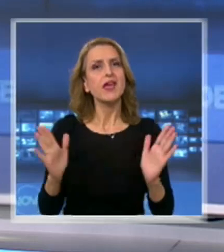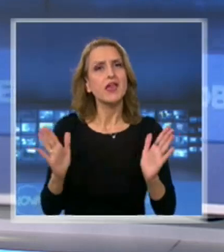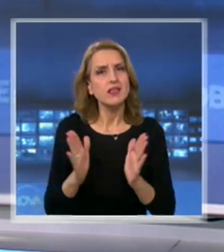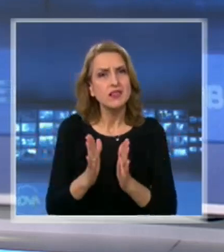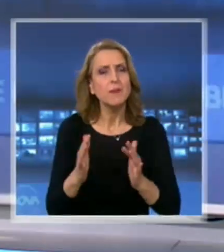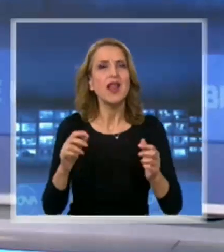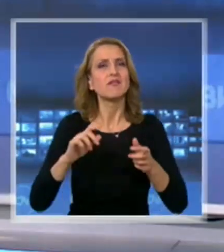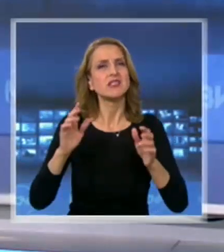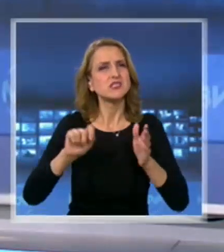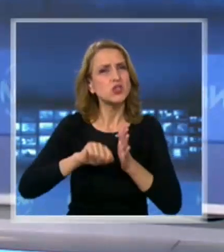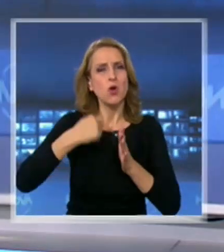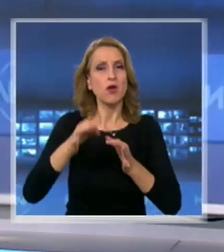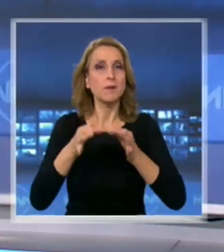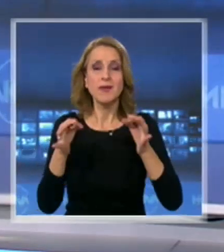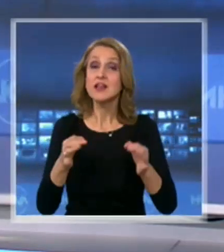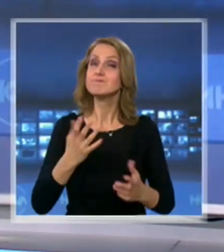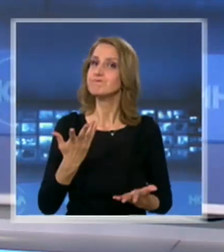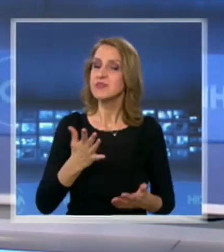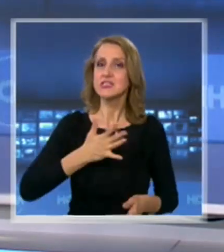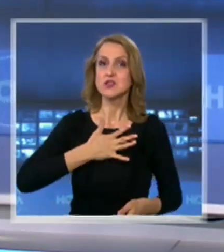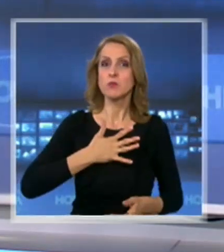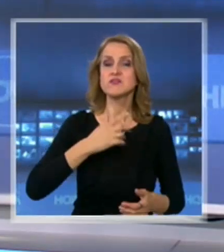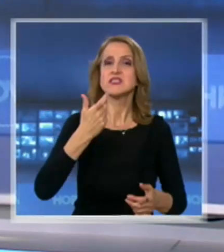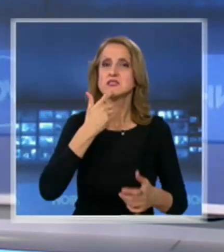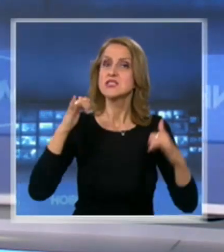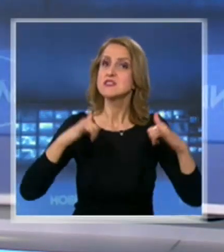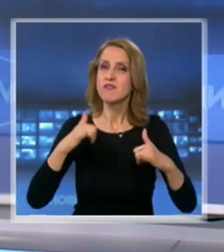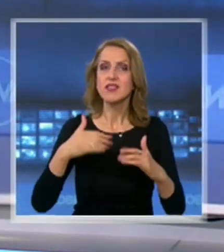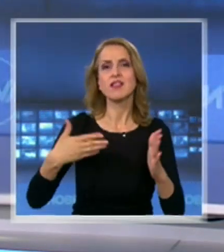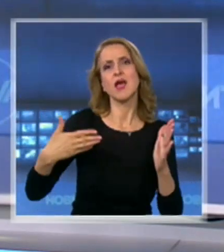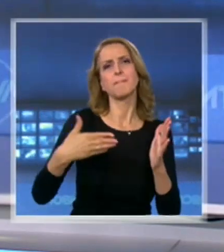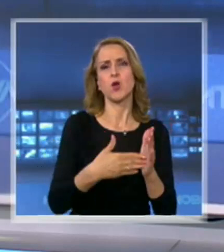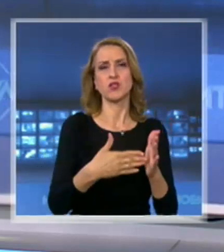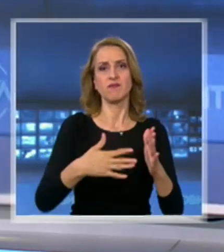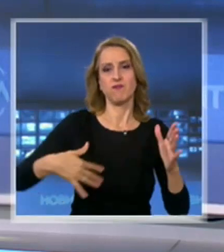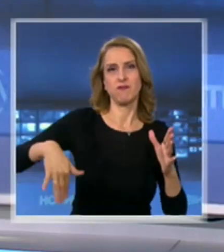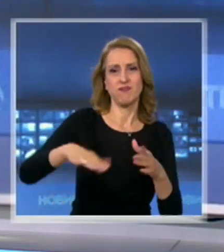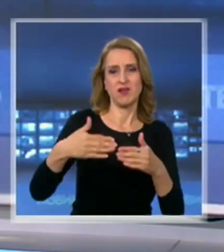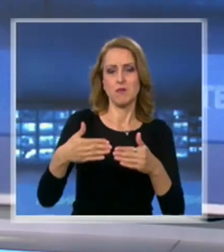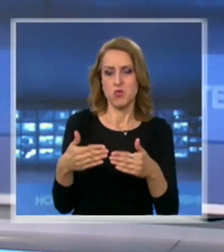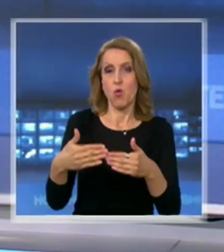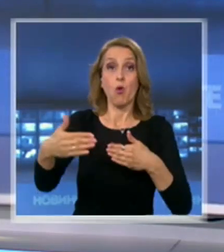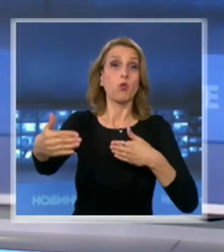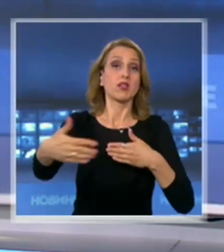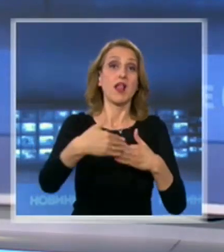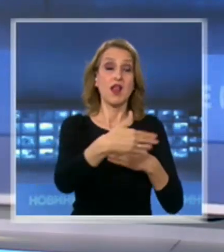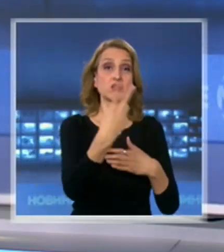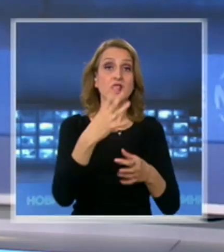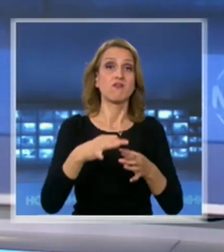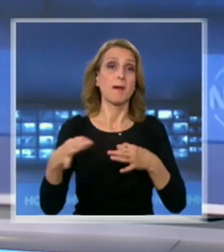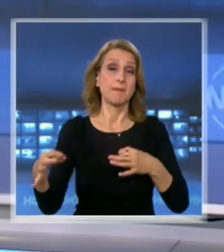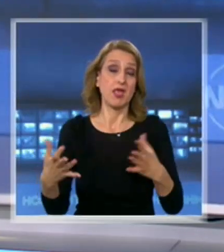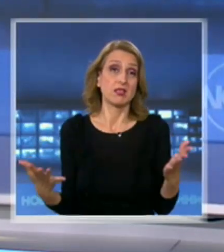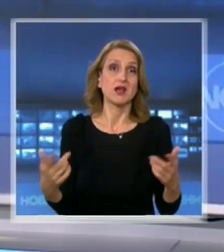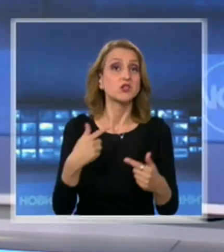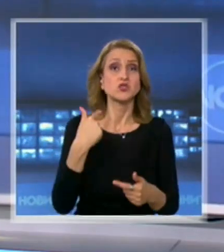собствениците на заведения са против изискванията за градините и терасите. Твърдят, че разстоянието от 2,5 метра между масите е твърде голямо и ще